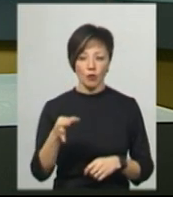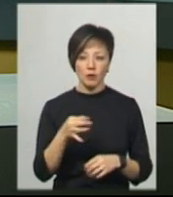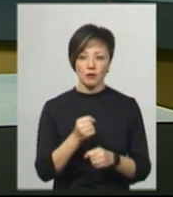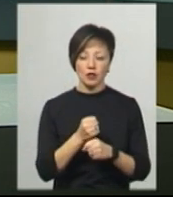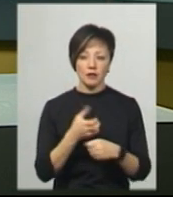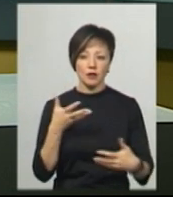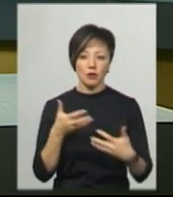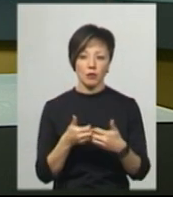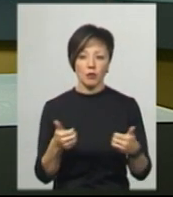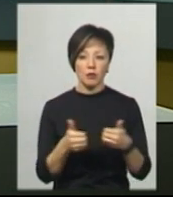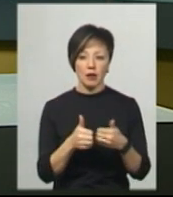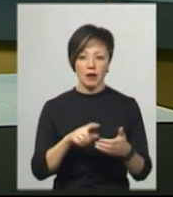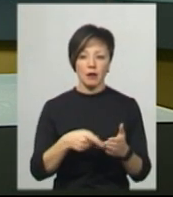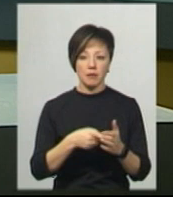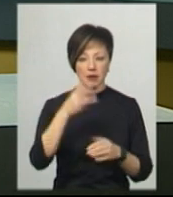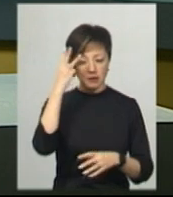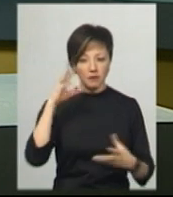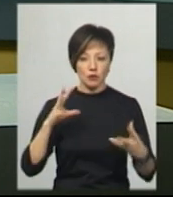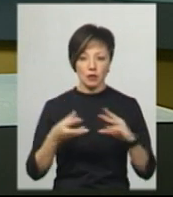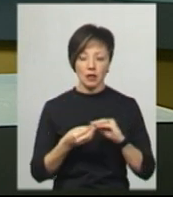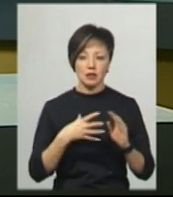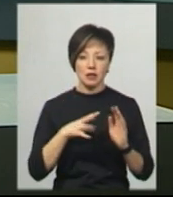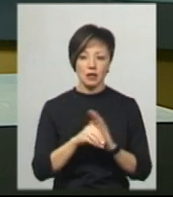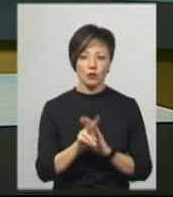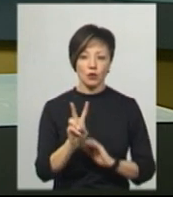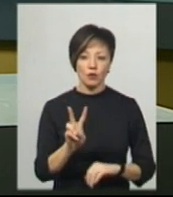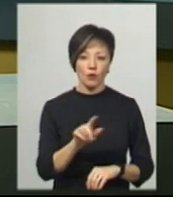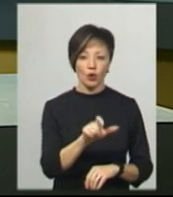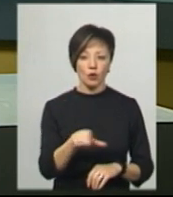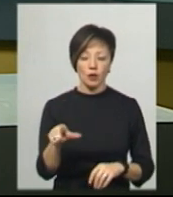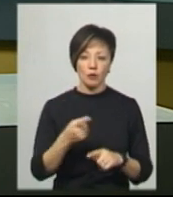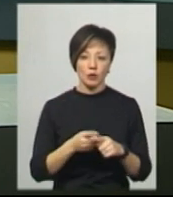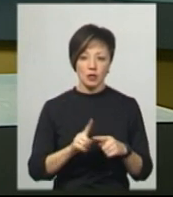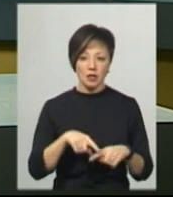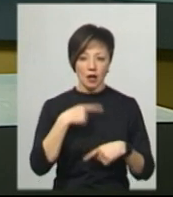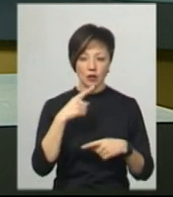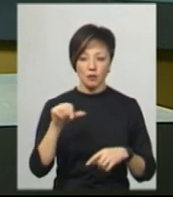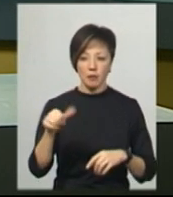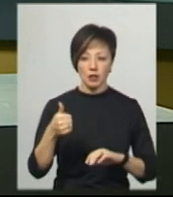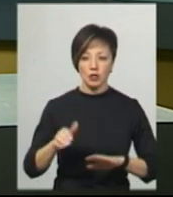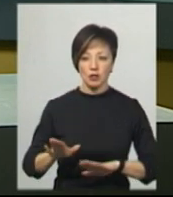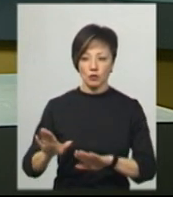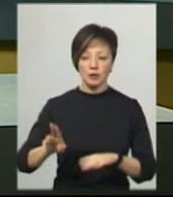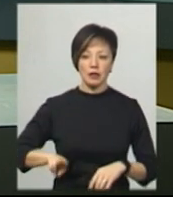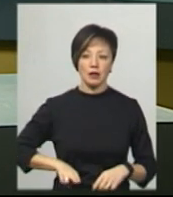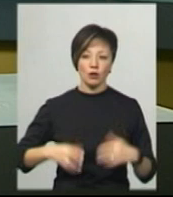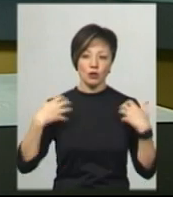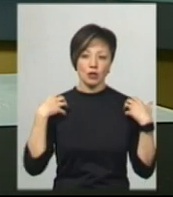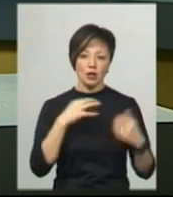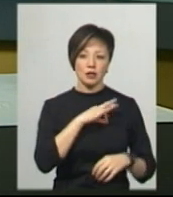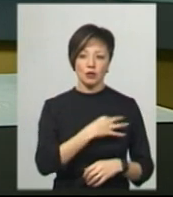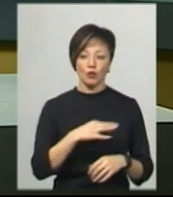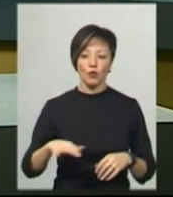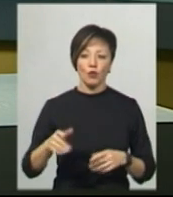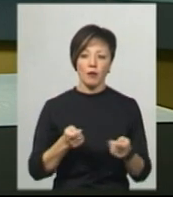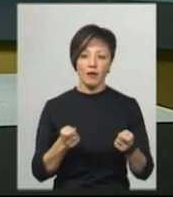вчинив ДТП поблизу Хмельницького, в результаті якої загинуло двоє людей. Про це каже перший заступник директора, начальник слідчого управління